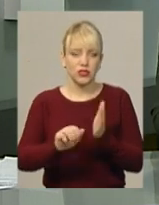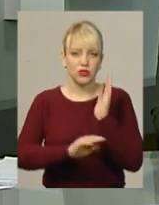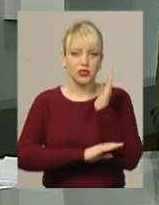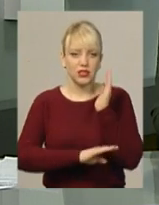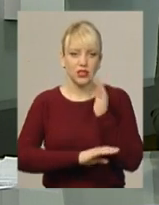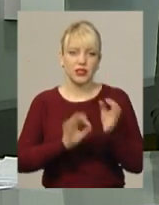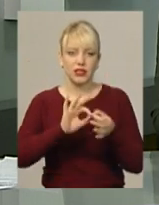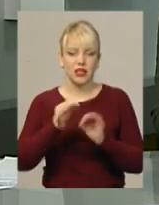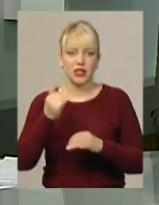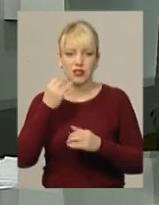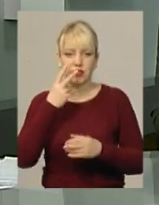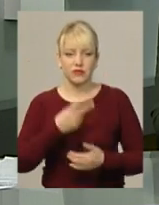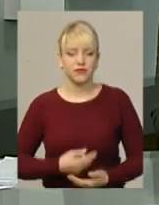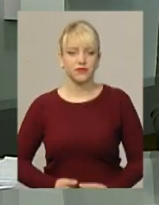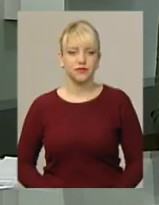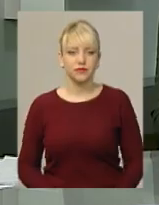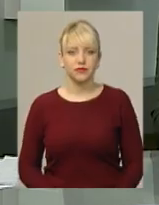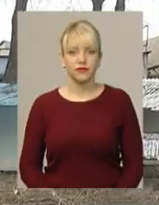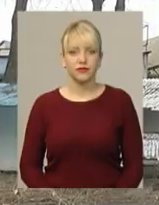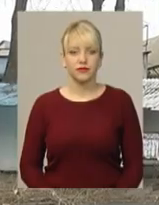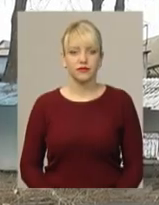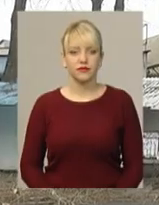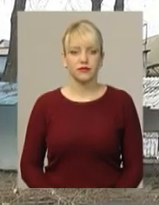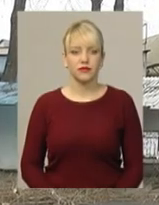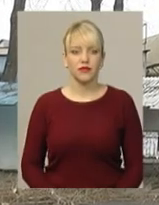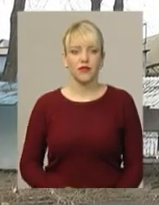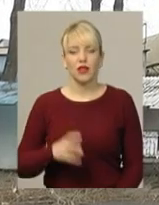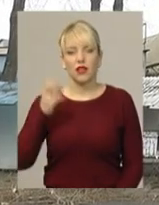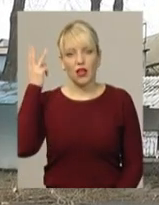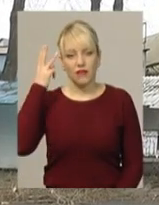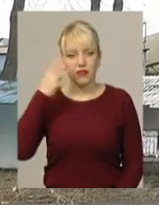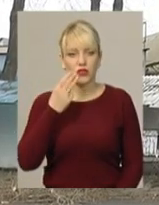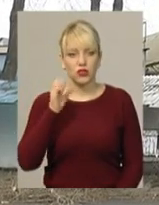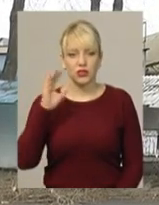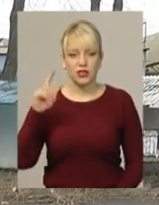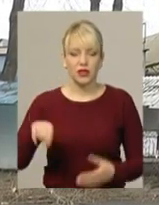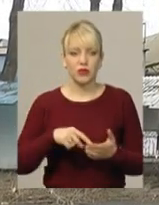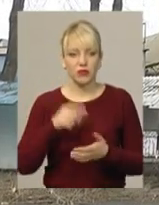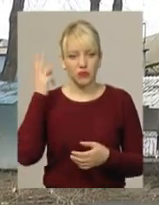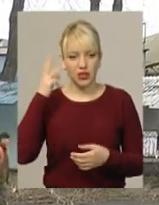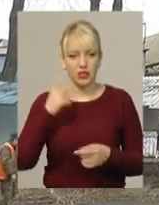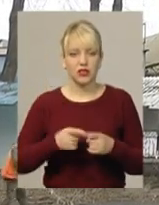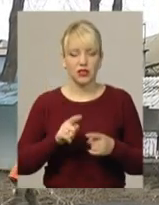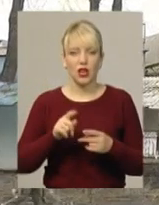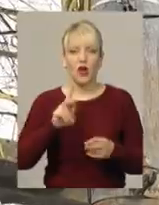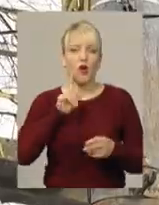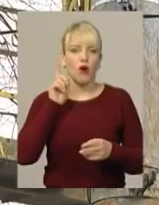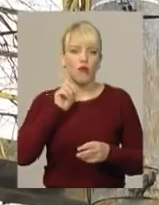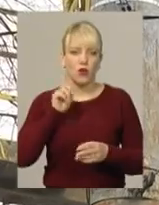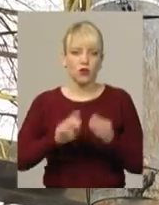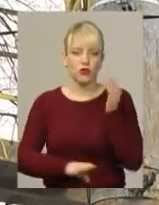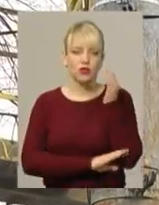Детальніше у сюжеті Наталі Сідової. На Львівському шосе у Хмельницькому комунальники омолоджують дерева.